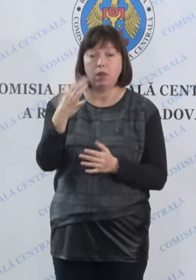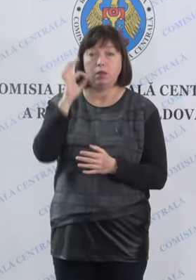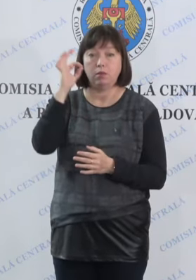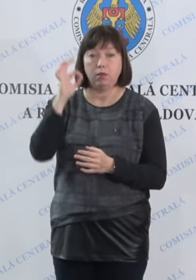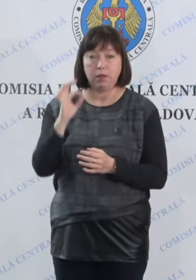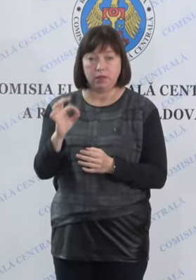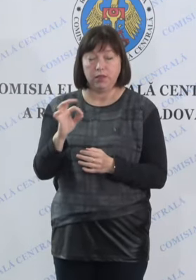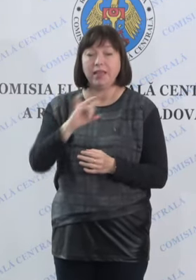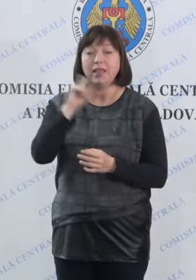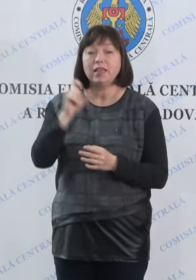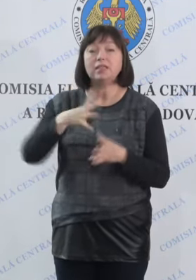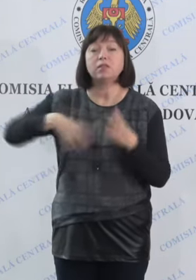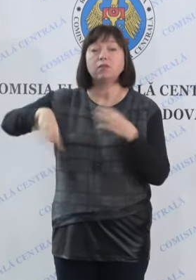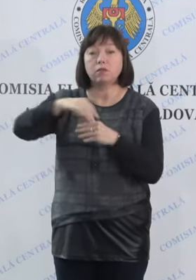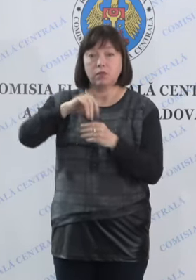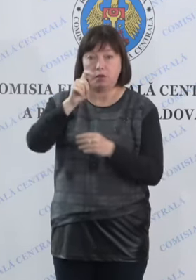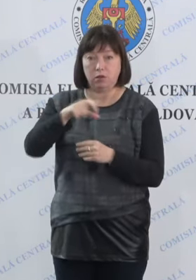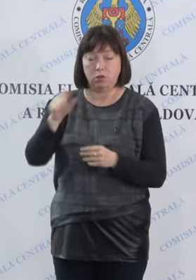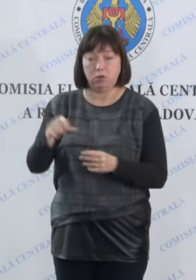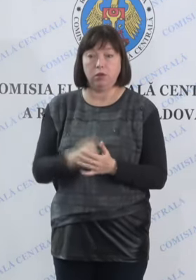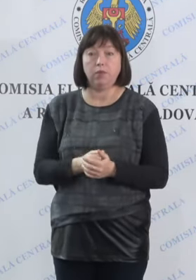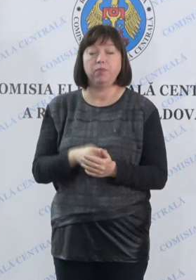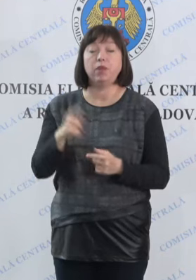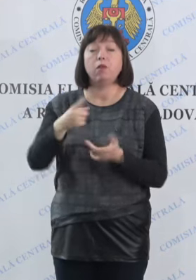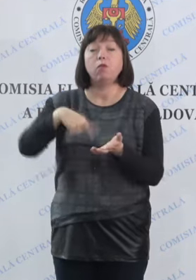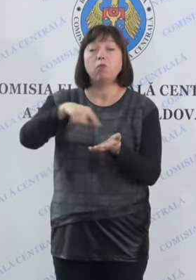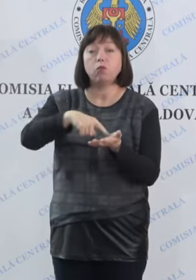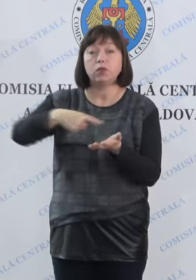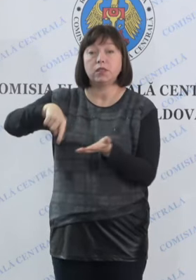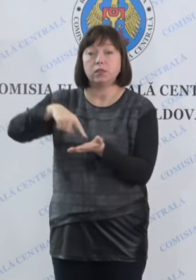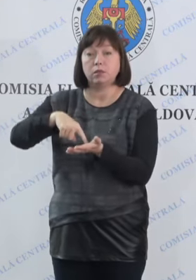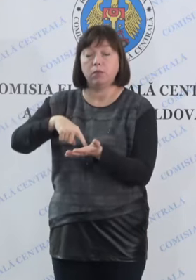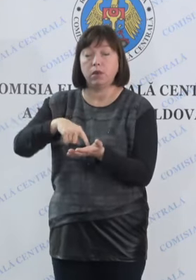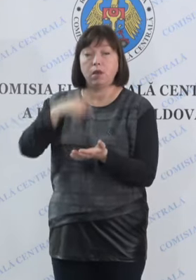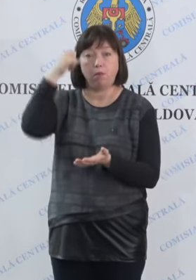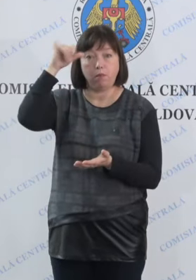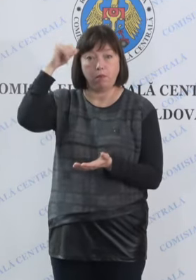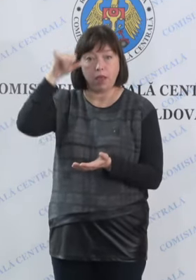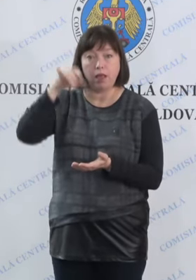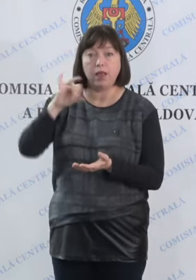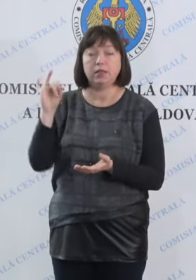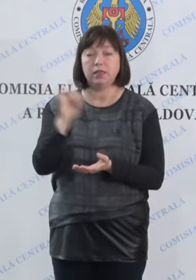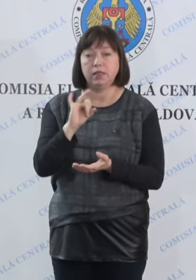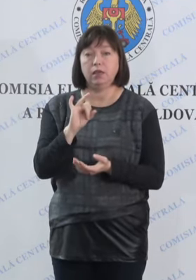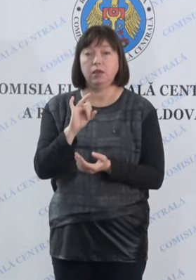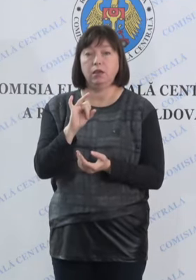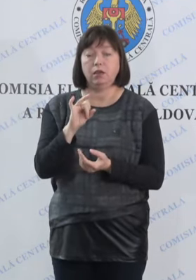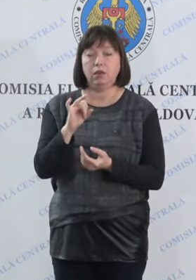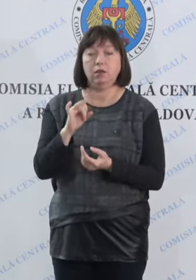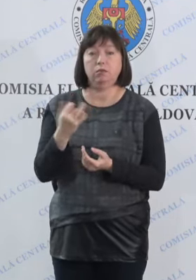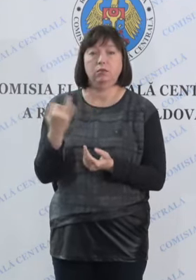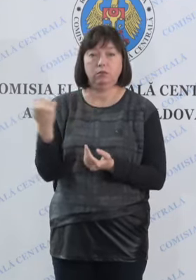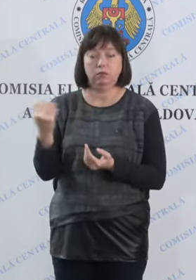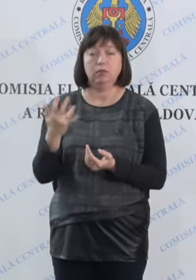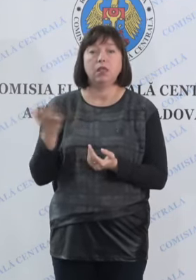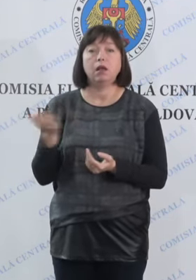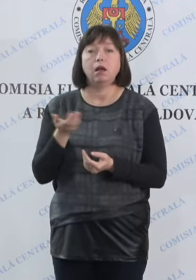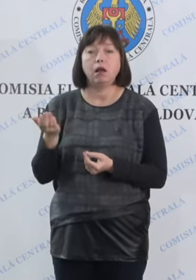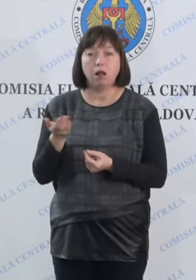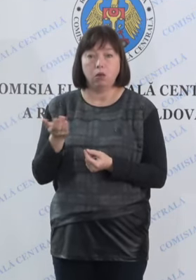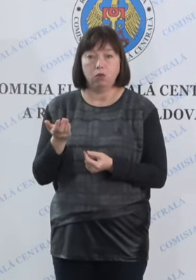% dintre alegători. În municipiile Bălți și în Unitatea Teritorială